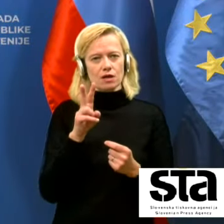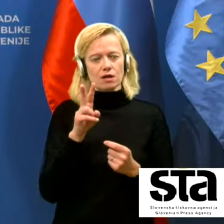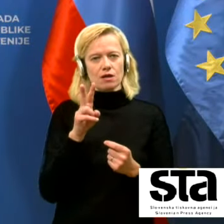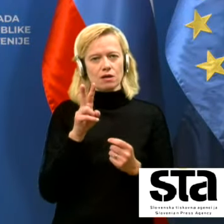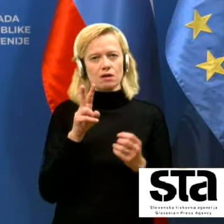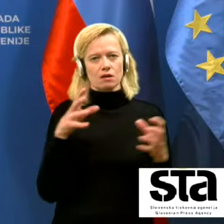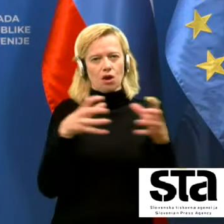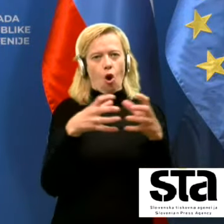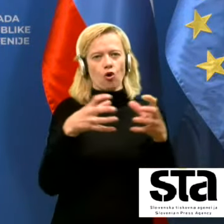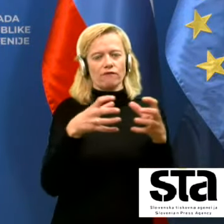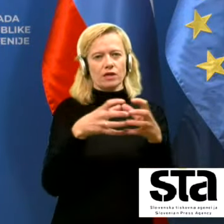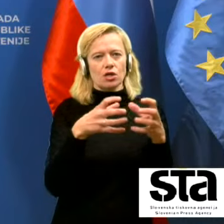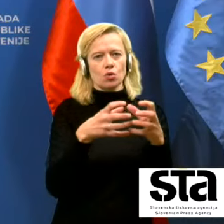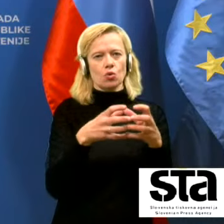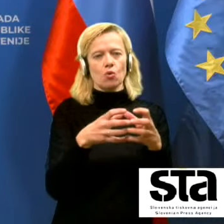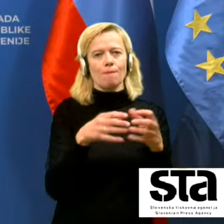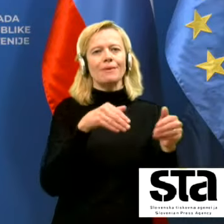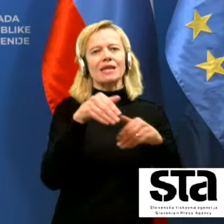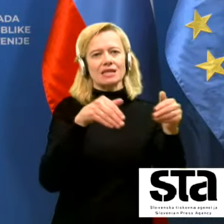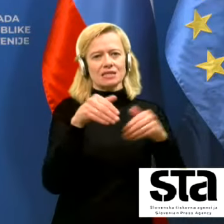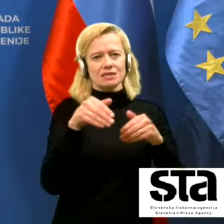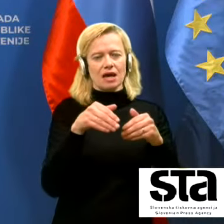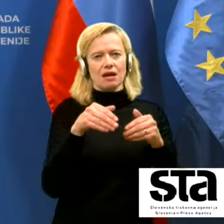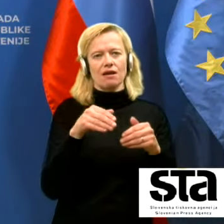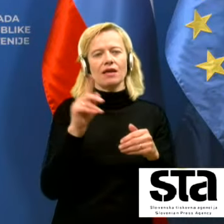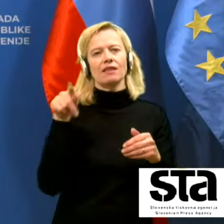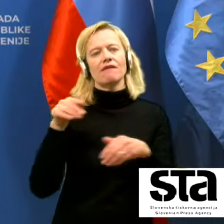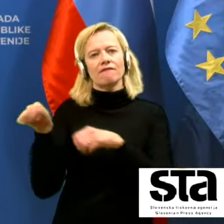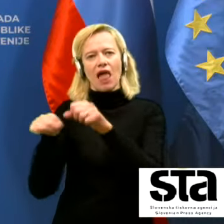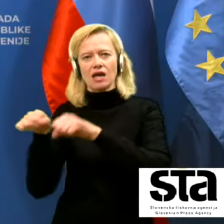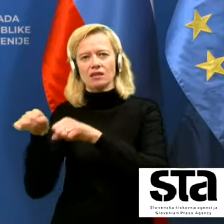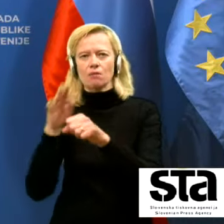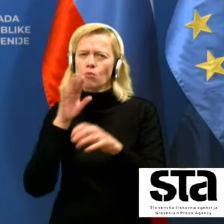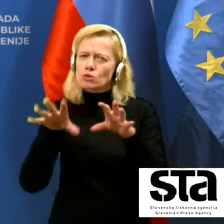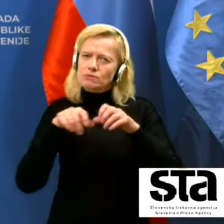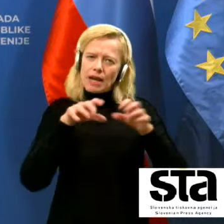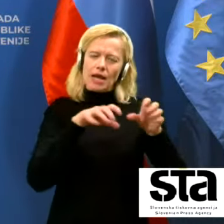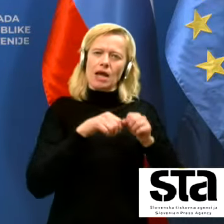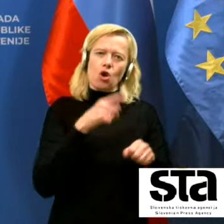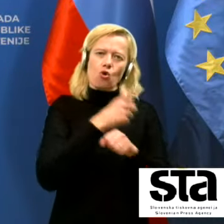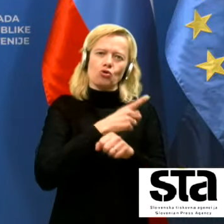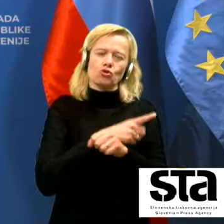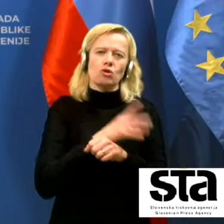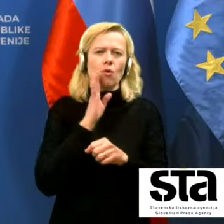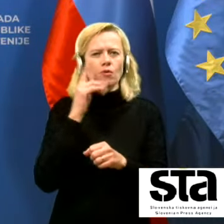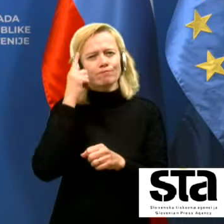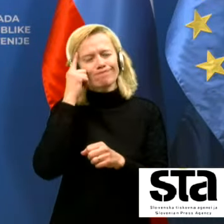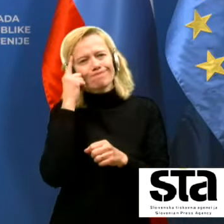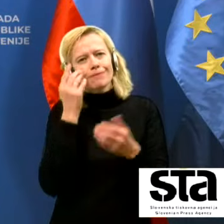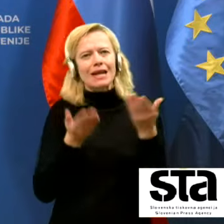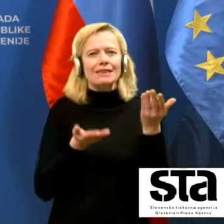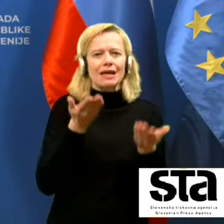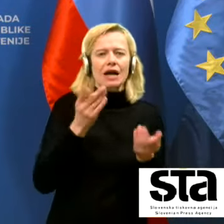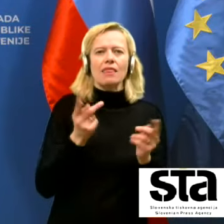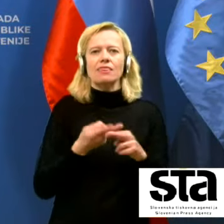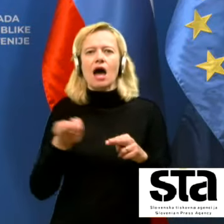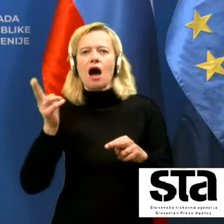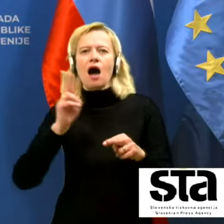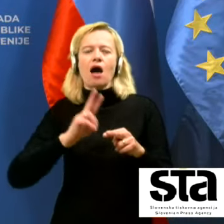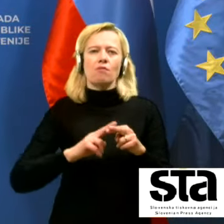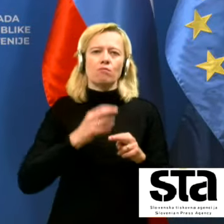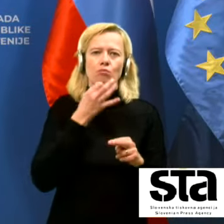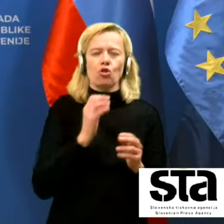vladi in sprejeli pač odločitve, pretehtali sveda kaj je tisto, kar je najbolj nujno, kar je najbolj